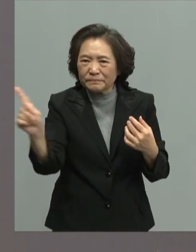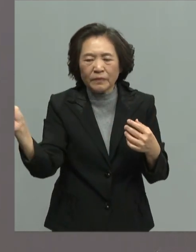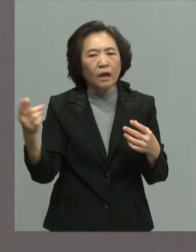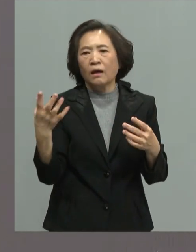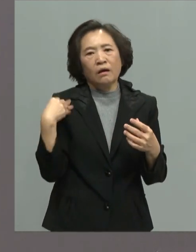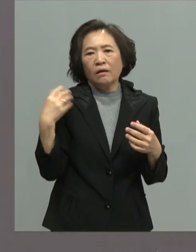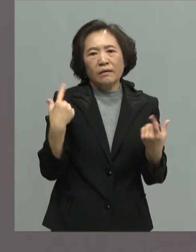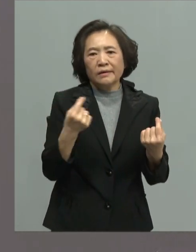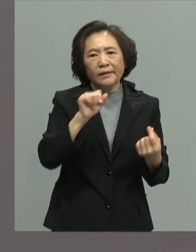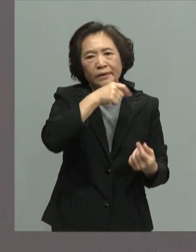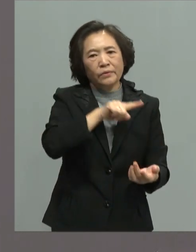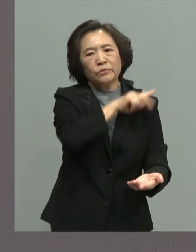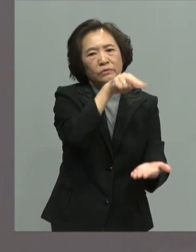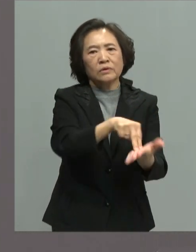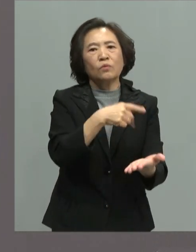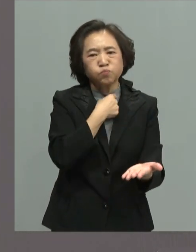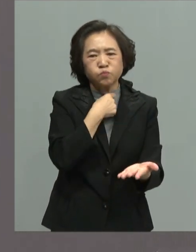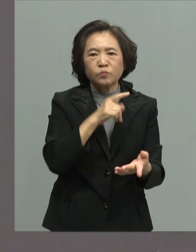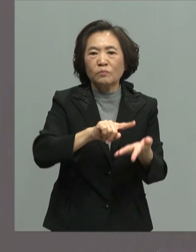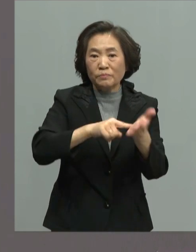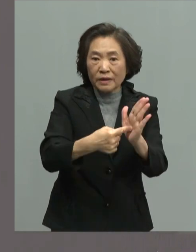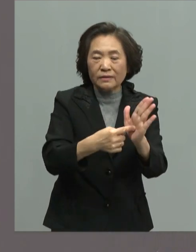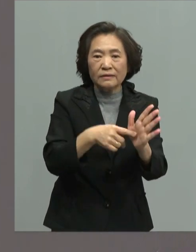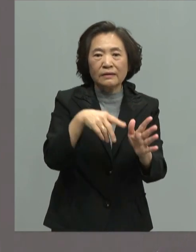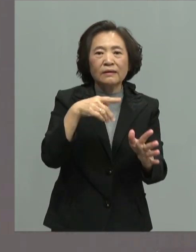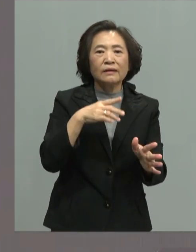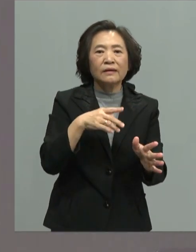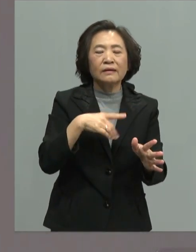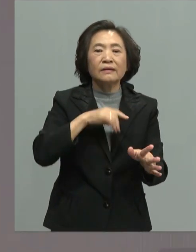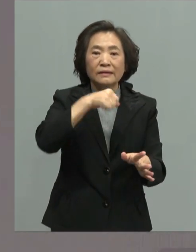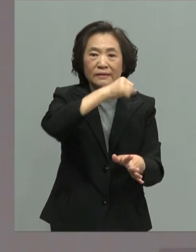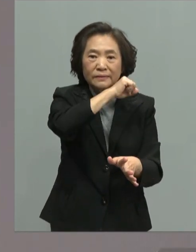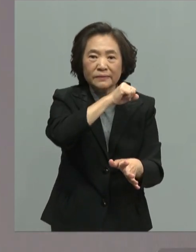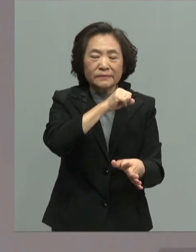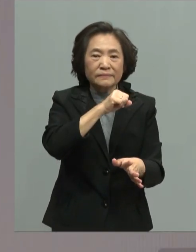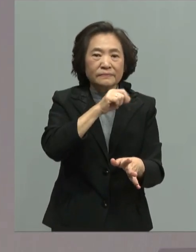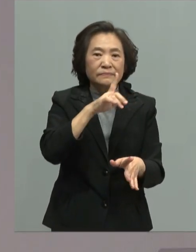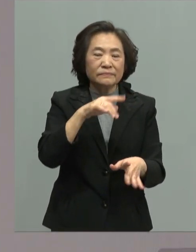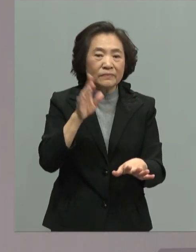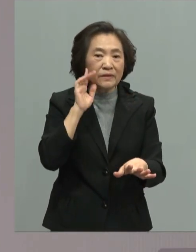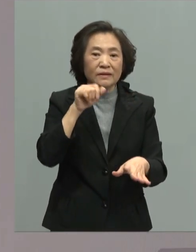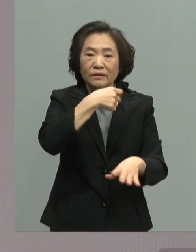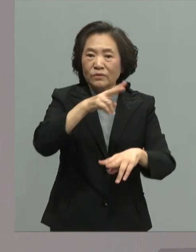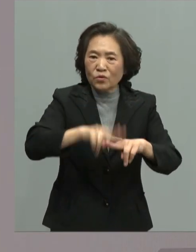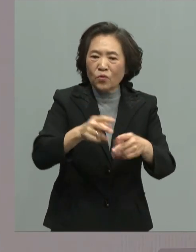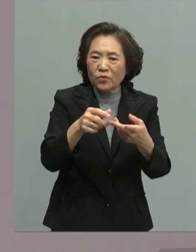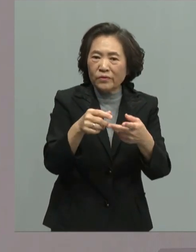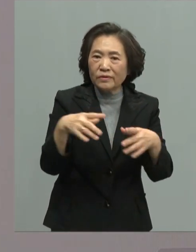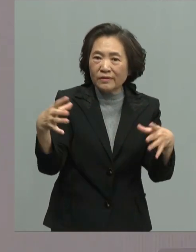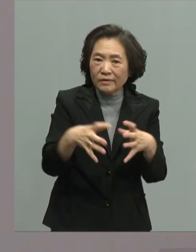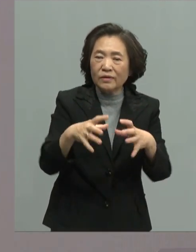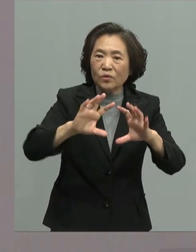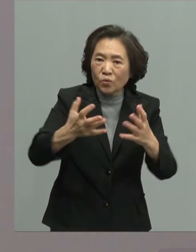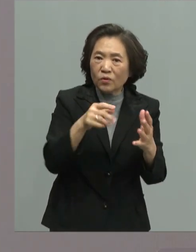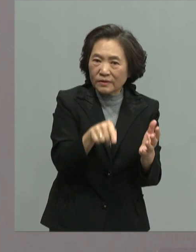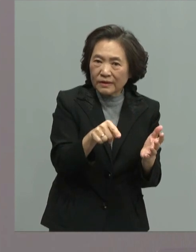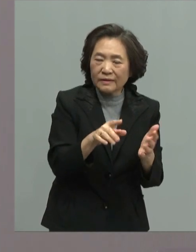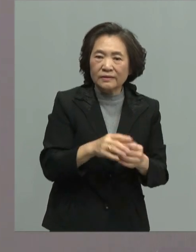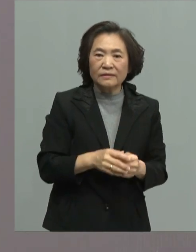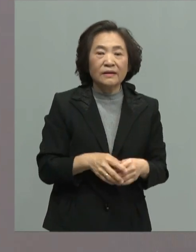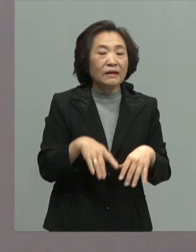所谓的台独就是证明自宪建立台湾共和国现在你参选总统